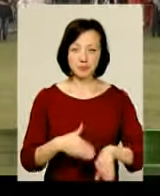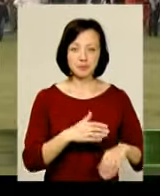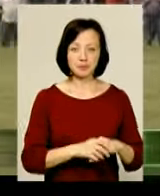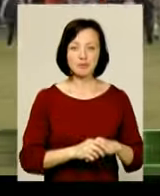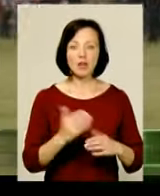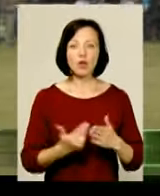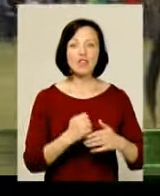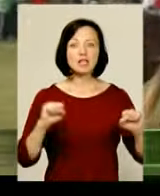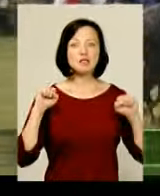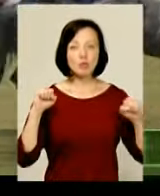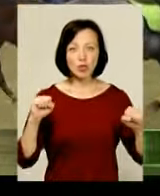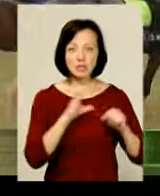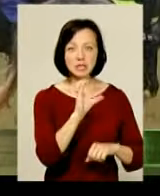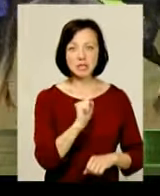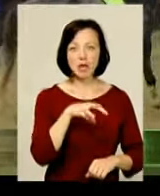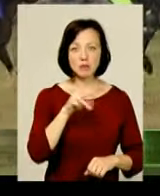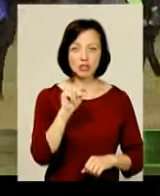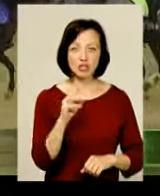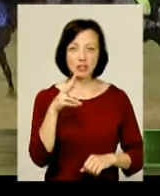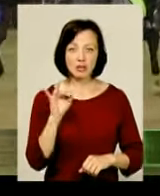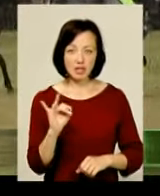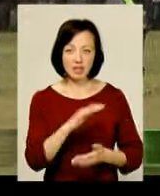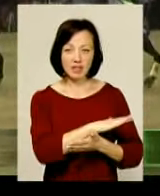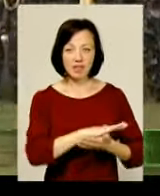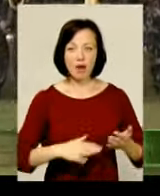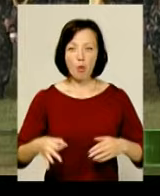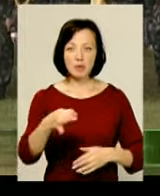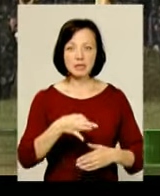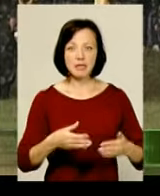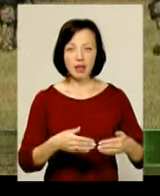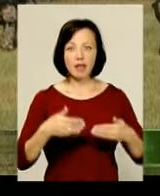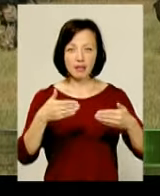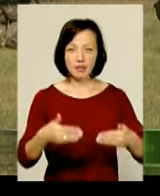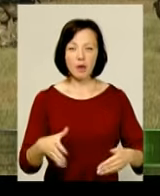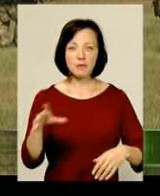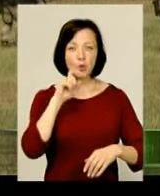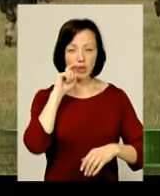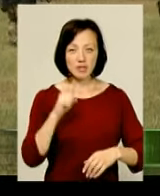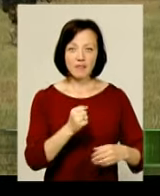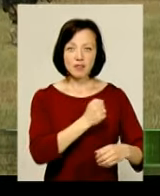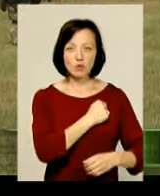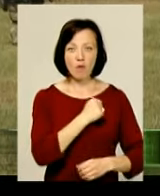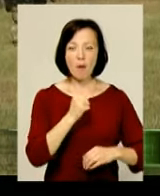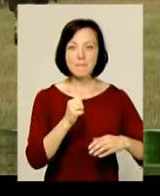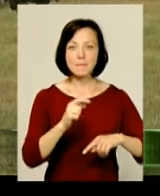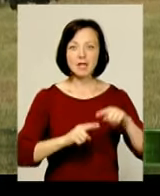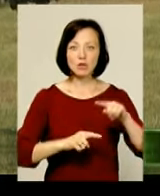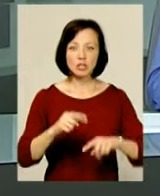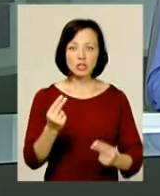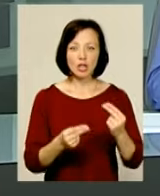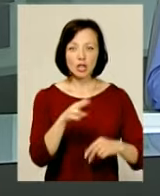Новини спорту. У Самчиках Старокостянтинівського району триває обласний етап всеукраїнської військово-патріотичної гри «Джура».